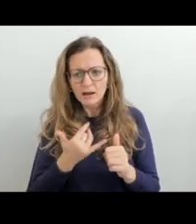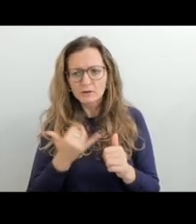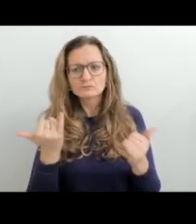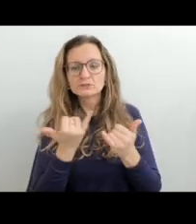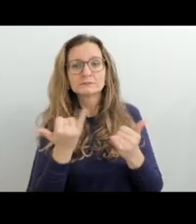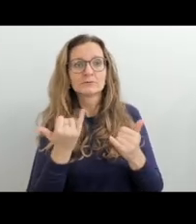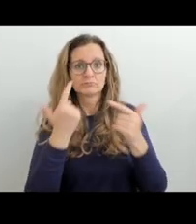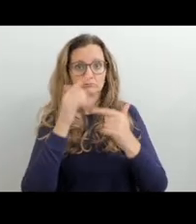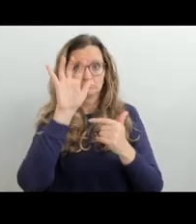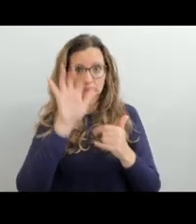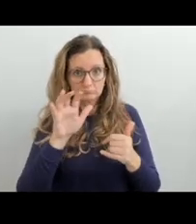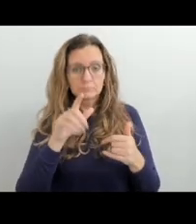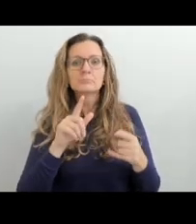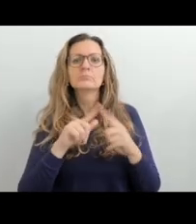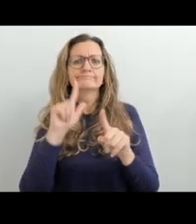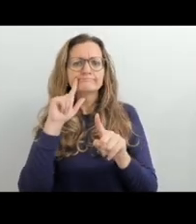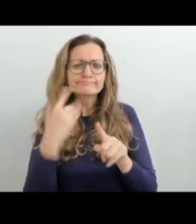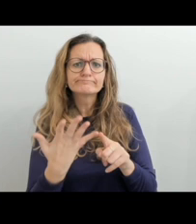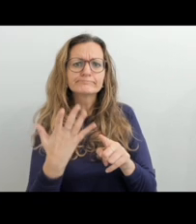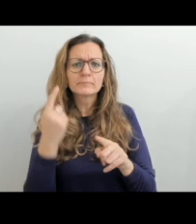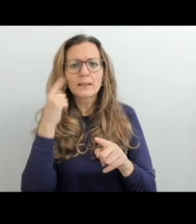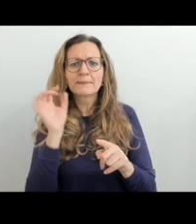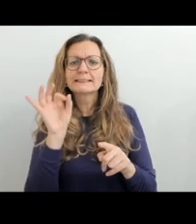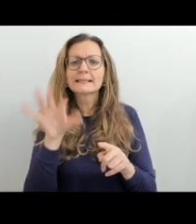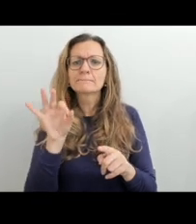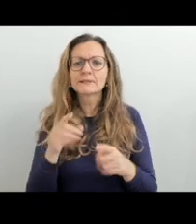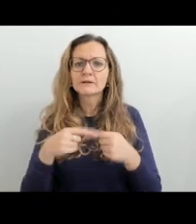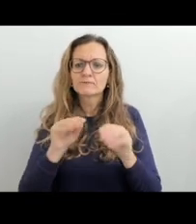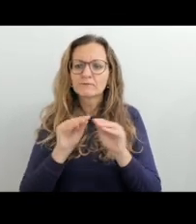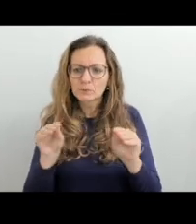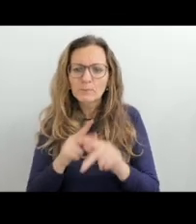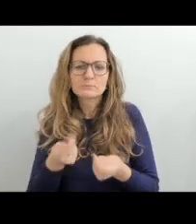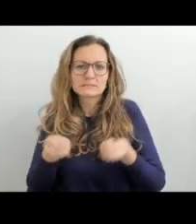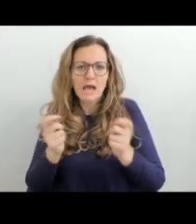té samotné výuky. Všechny ty kapitoly začínají slovem jak nebo jaké.